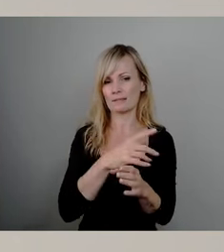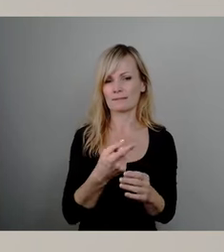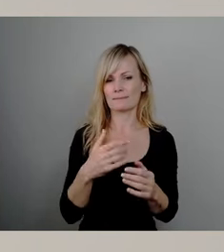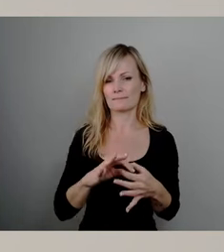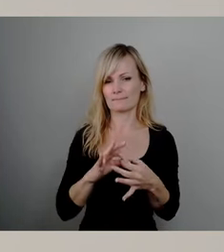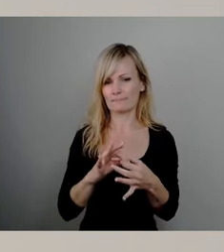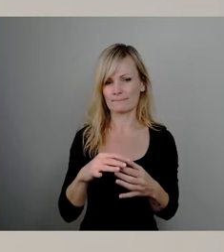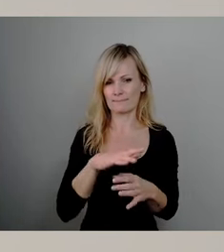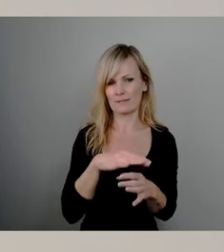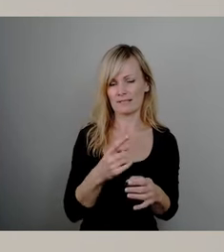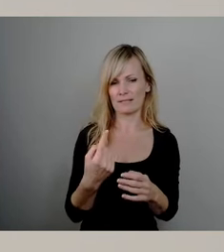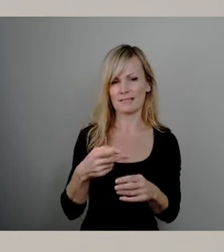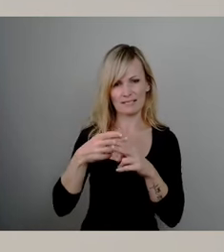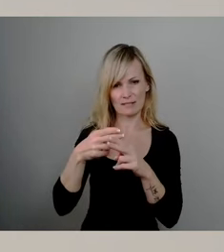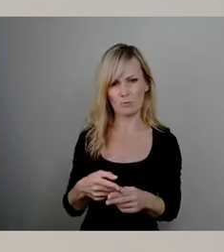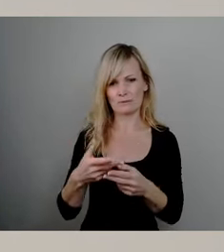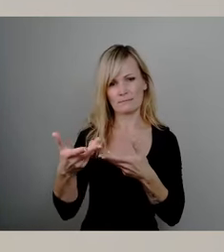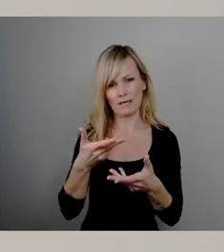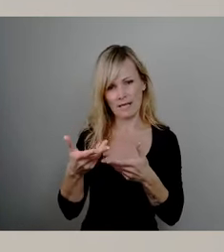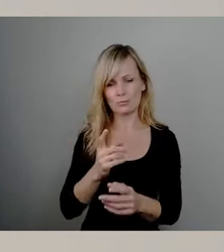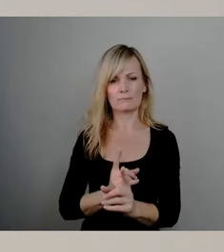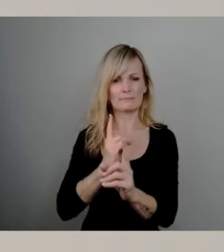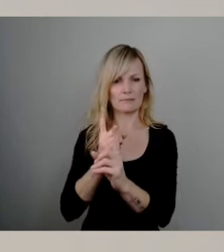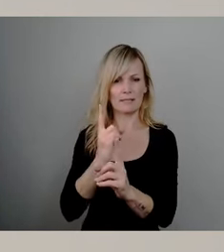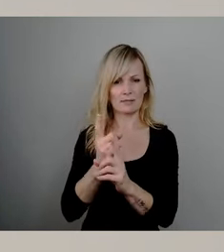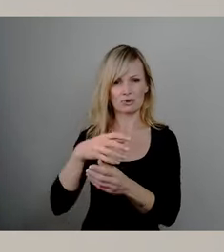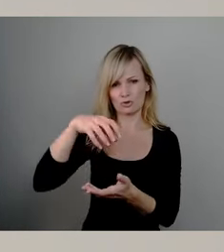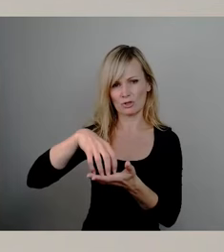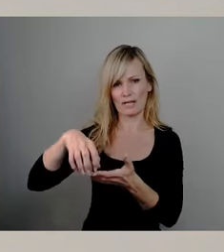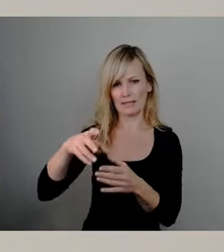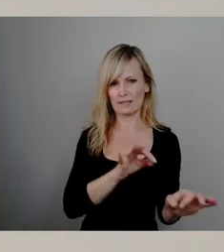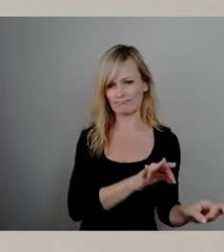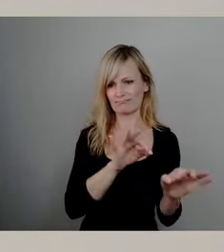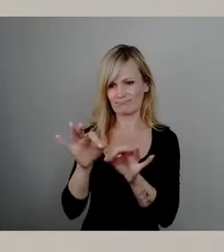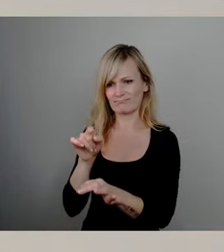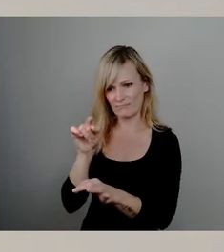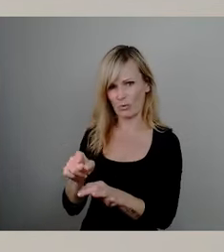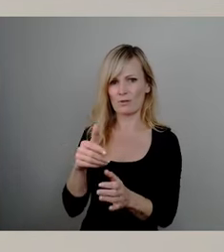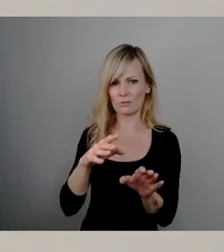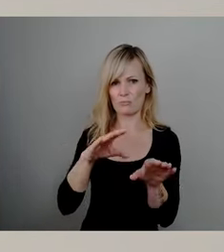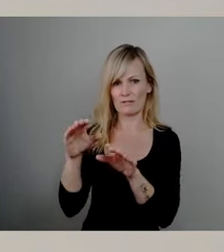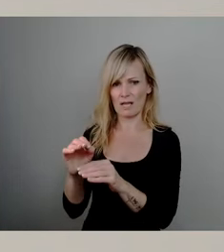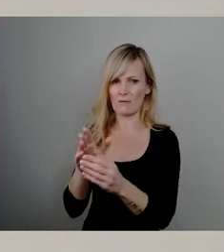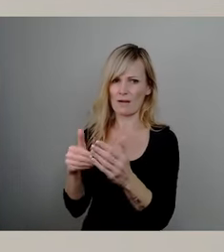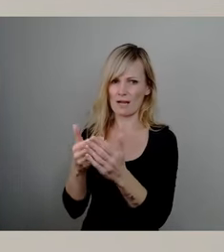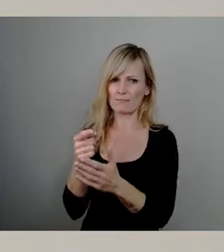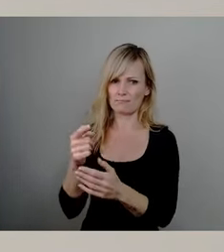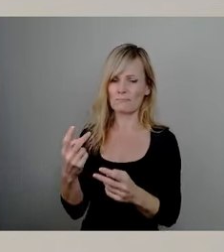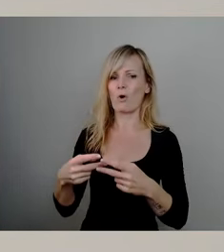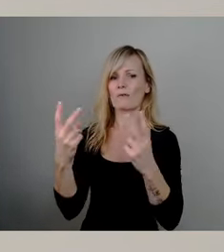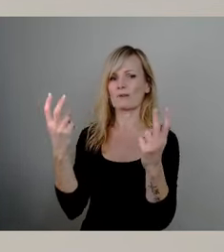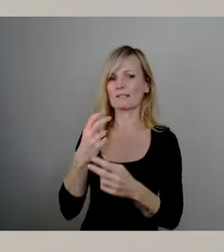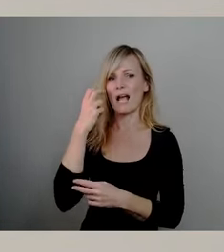in die Seniorenberatungs und Begegnungsstellen überführt worden, die dann im Rahmen der offenen Altenhilfe